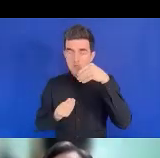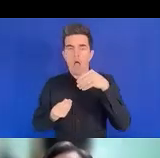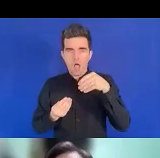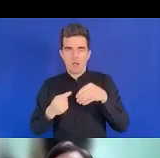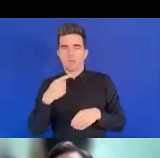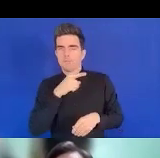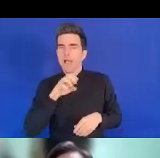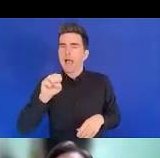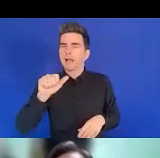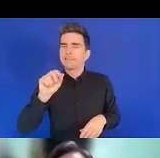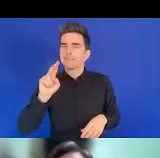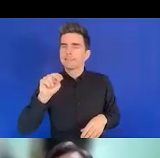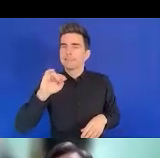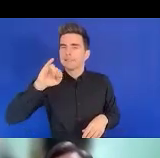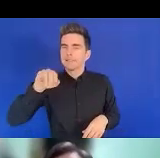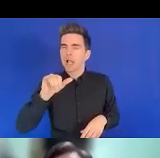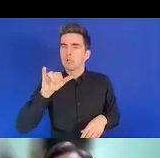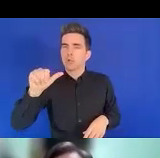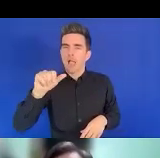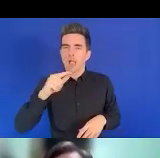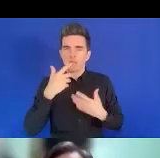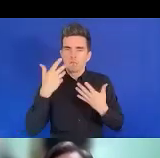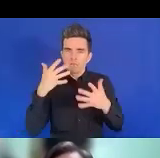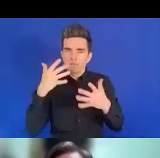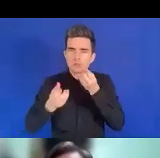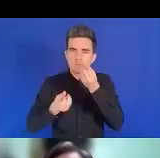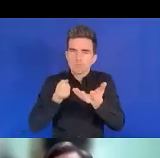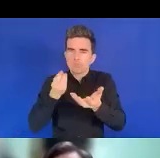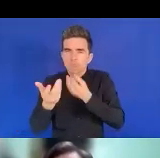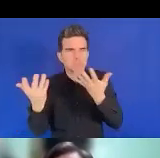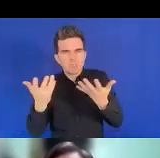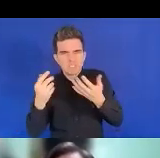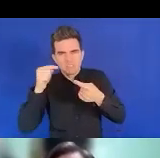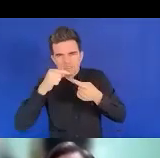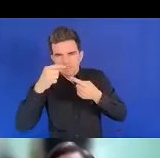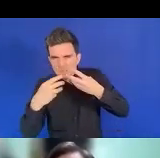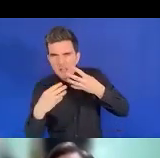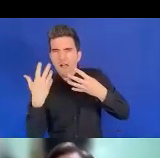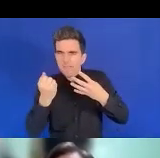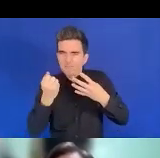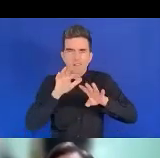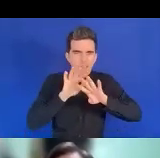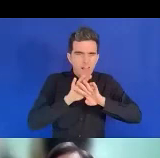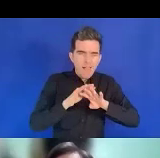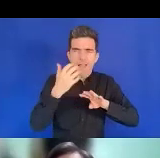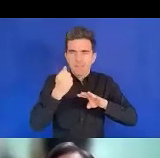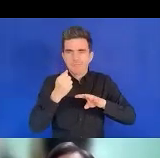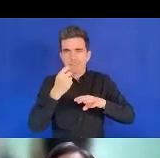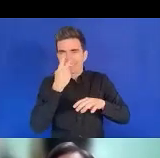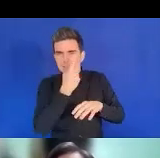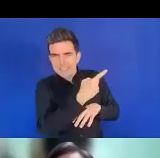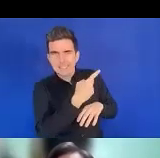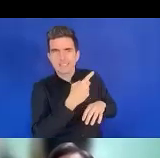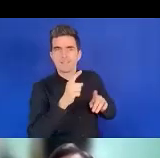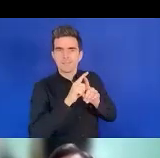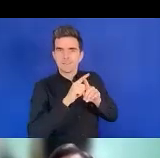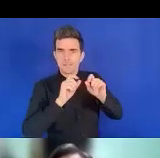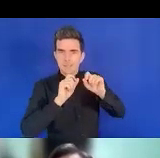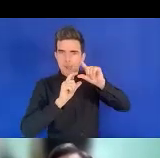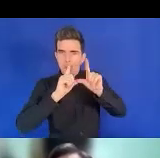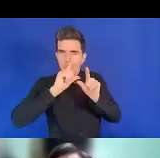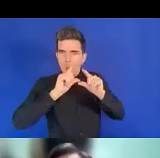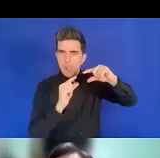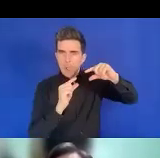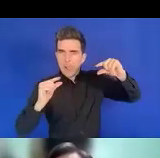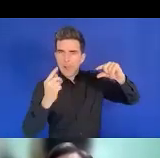note maximum possible que nous pouvons avoir de chaque essentiel, tandis que la zone violet montre